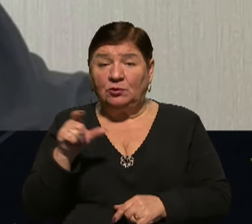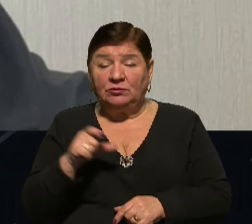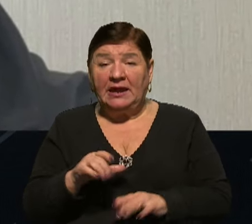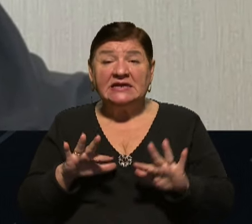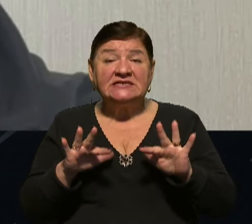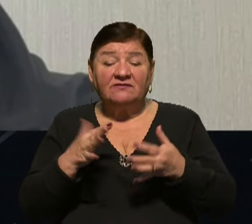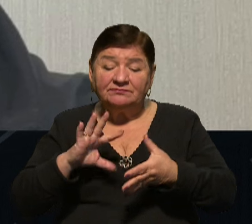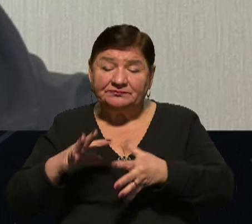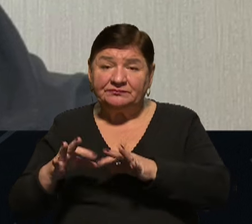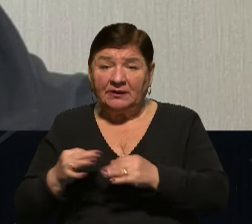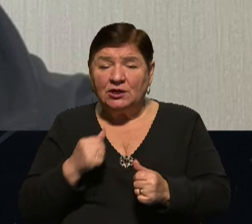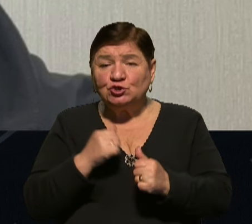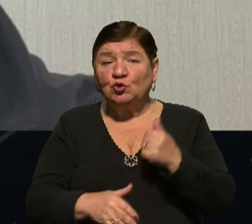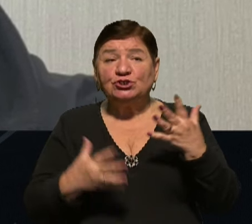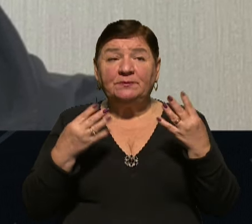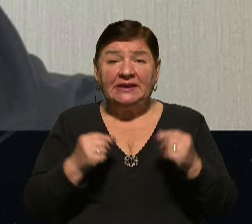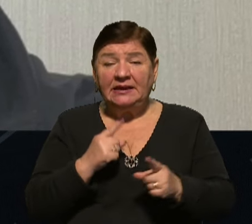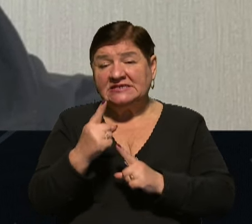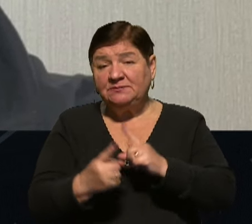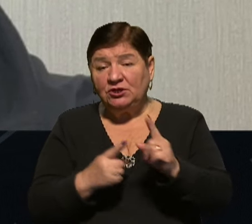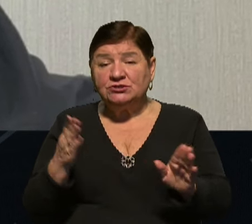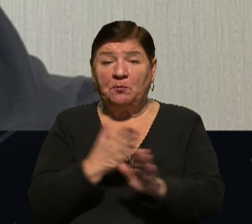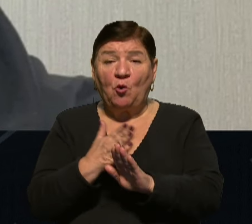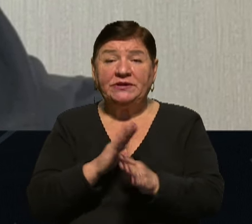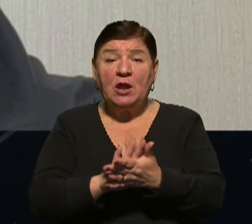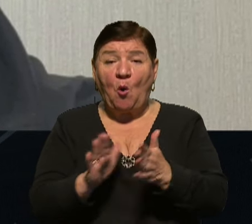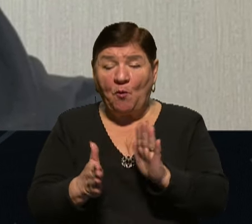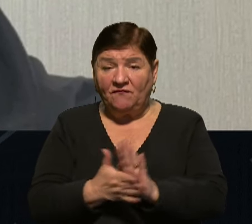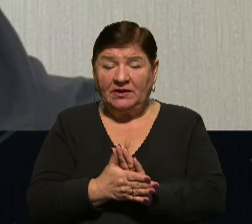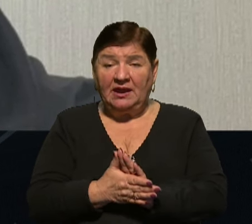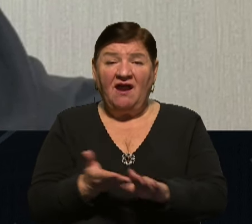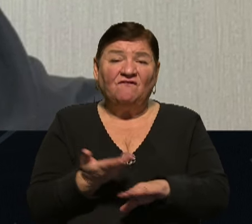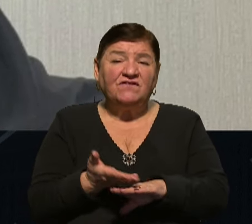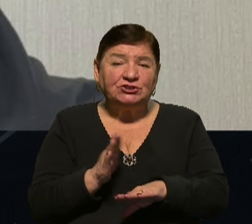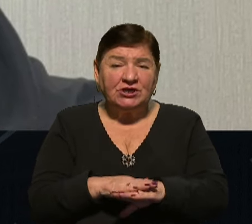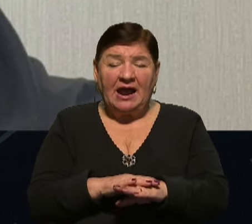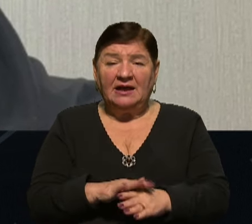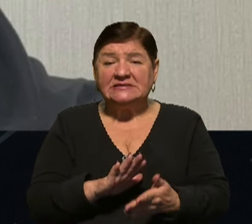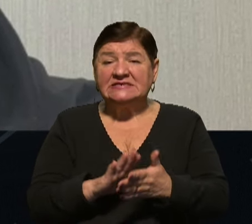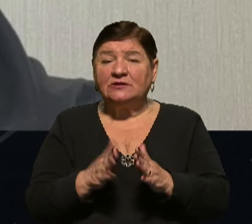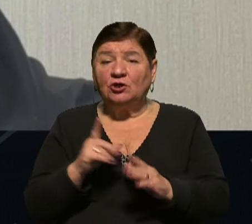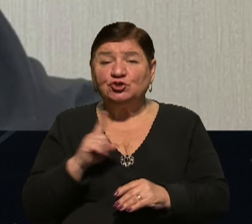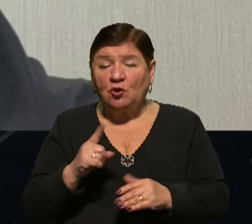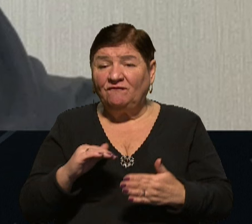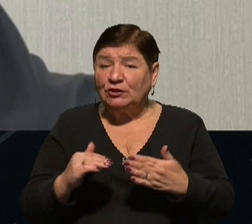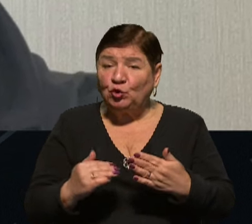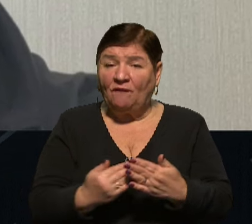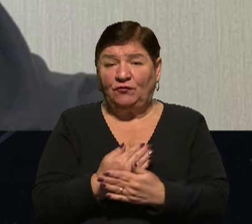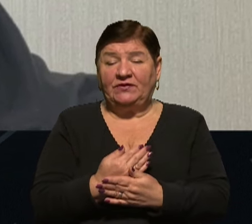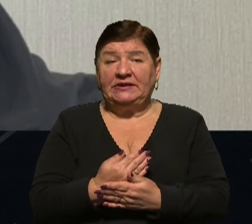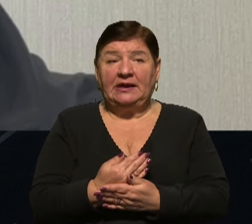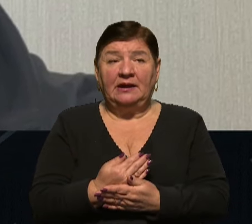Ситуація ускладнюється з кожним днем, змінюються погодні умови. Важка ситуація, те, що стосується відновлювання